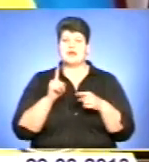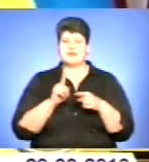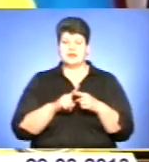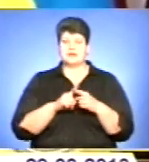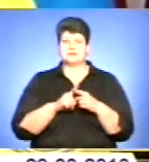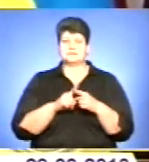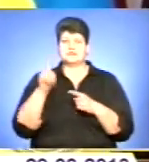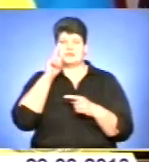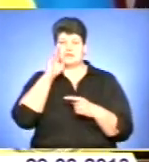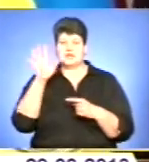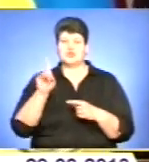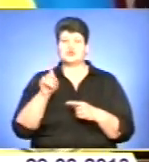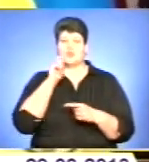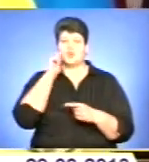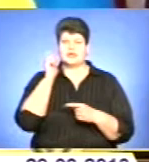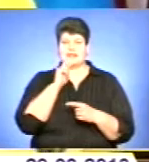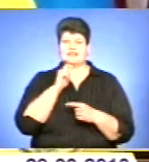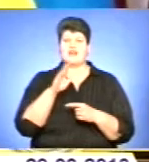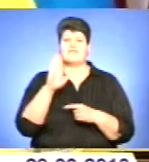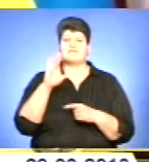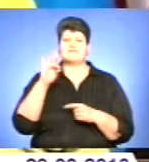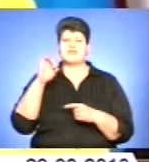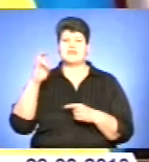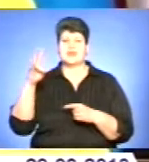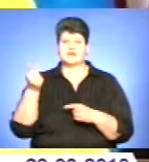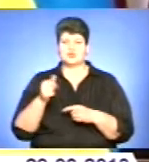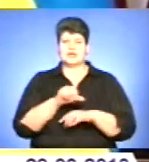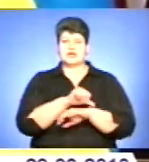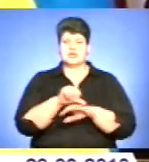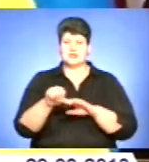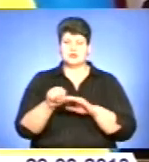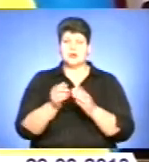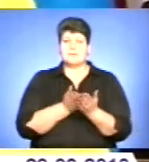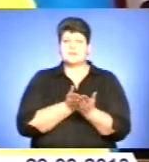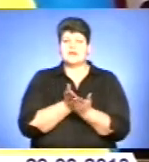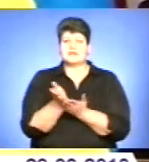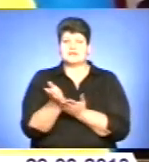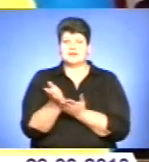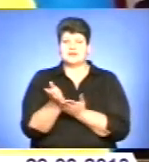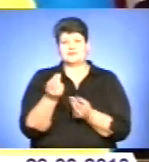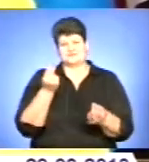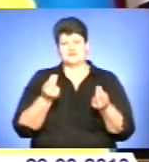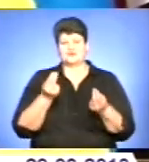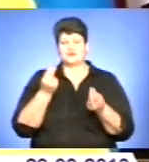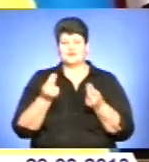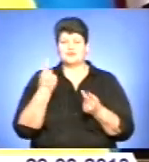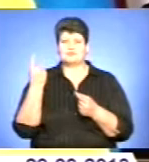венгерську границі пересекла першовою молекуло, в шутку, конечно,